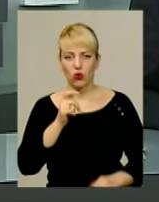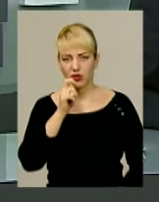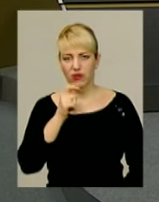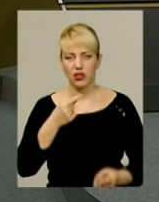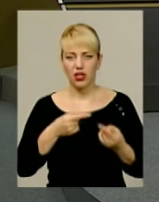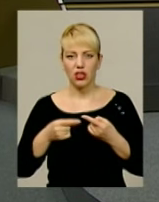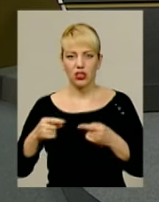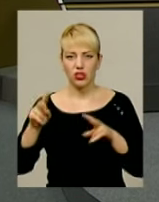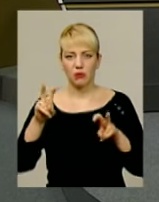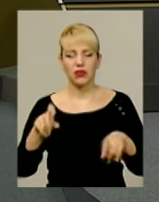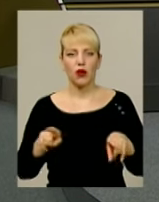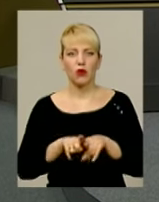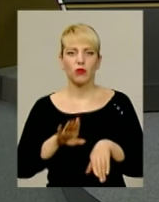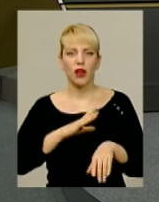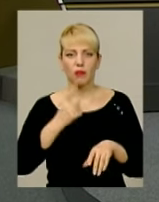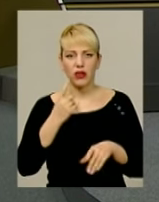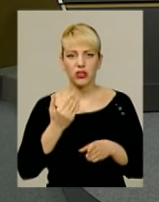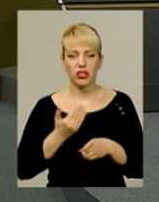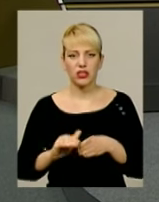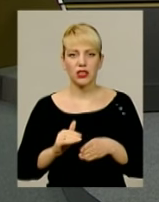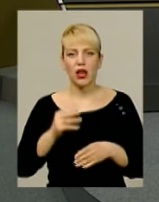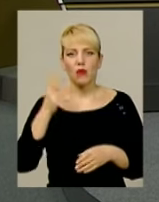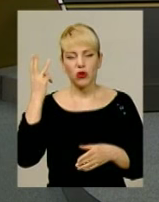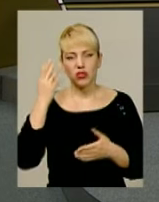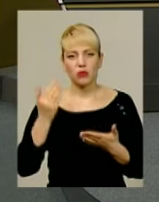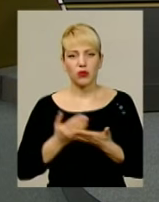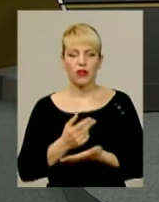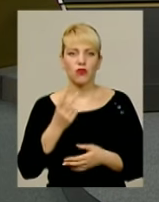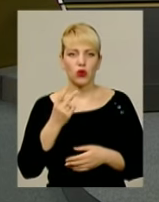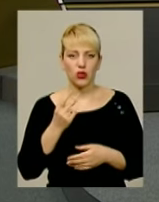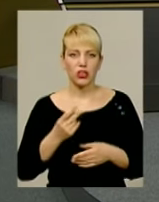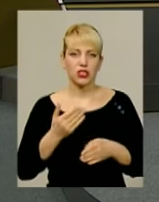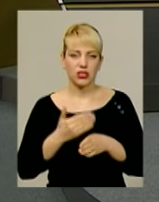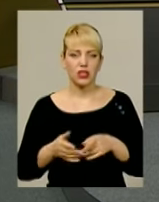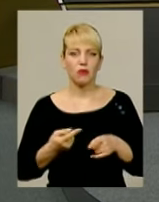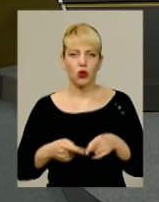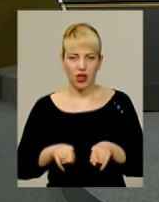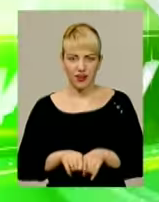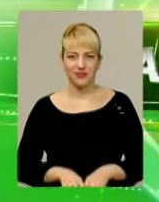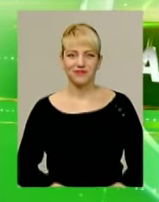Такою була перша половина подільської панорами. В наступній частині – про таке.